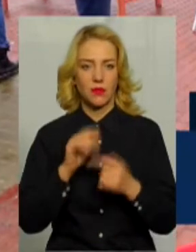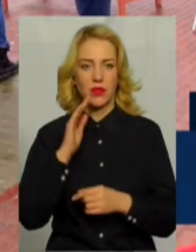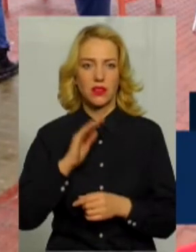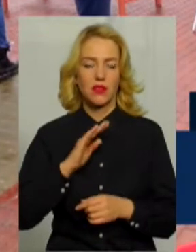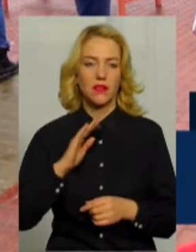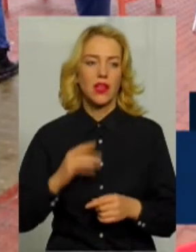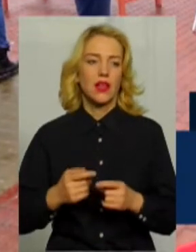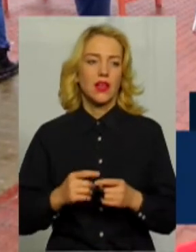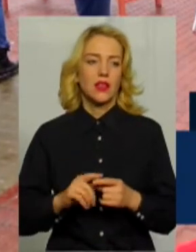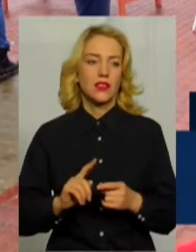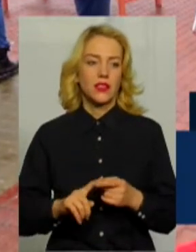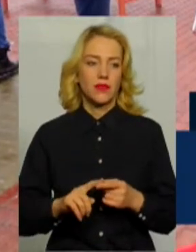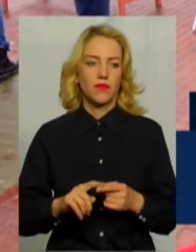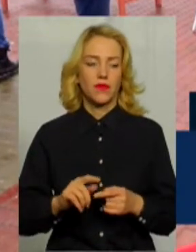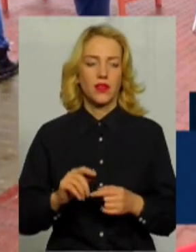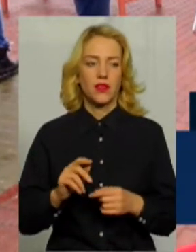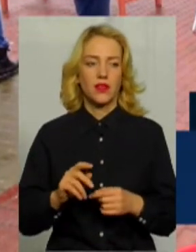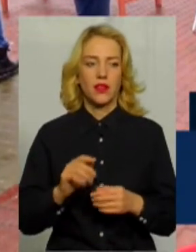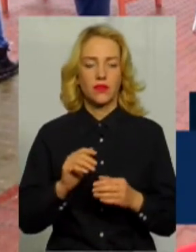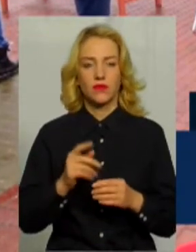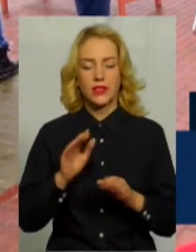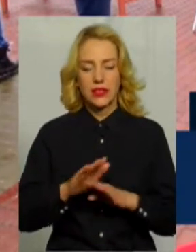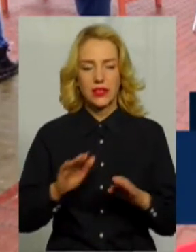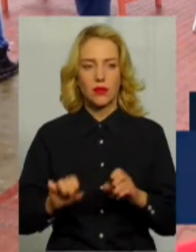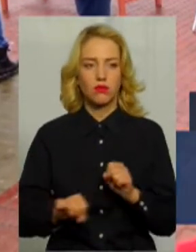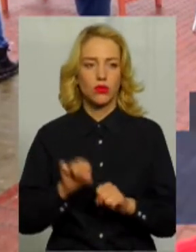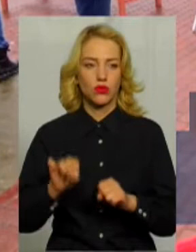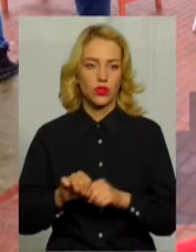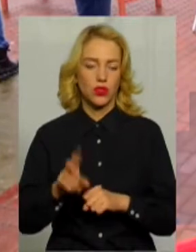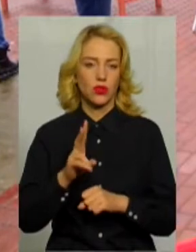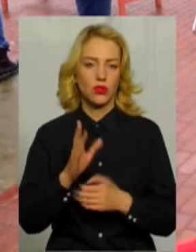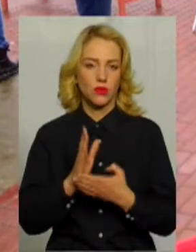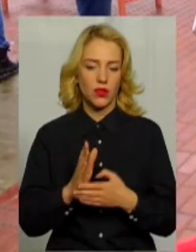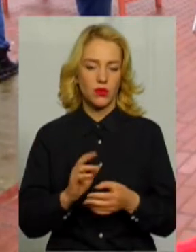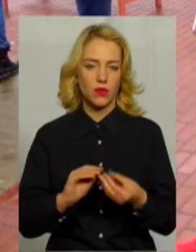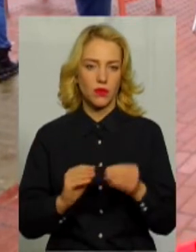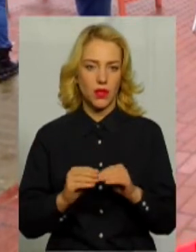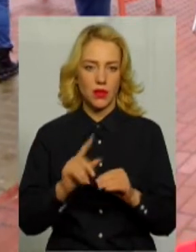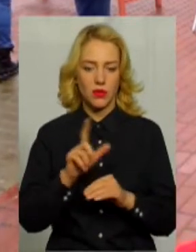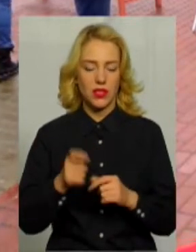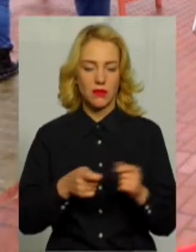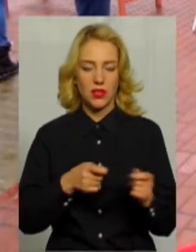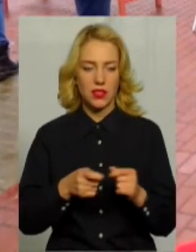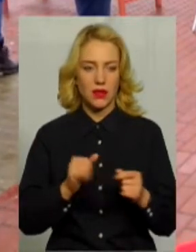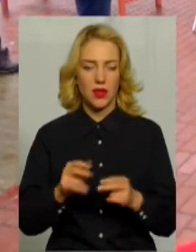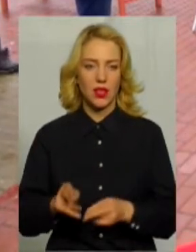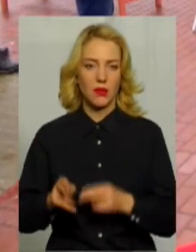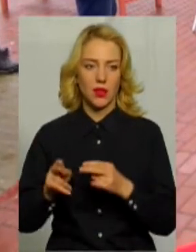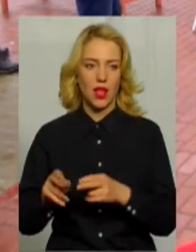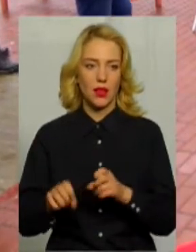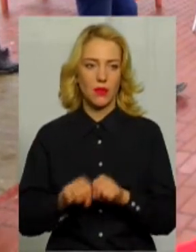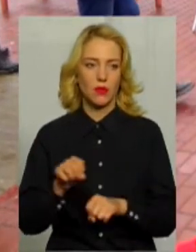виставляються діти-діти-порушники, тобто ті, які мають проблеми як з адміністративними, так і з кримінальними